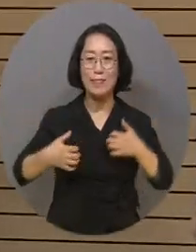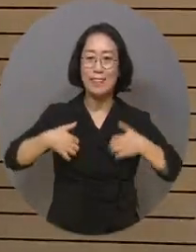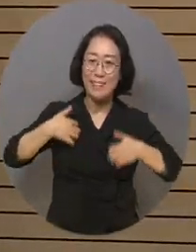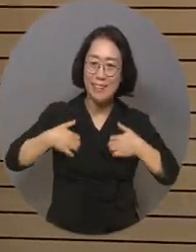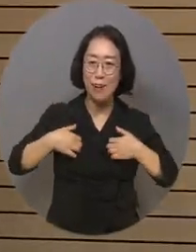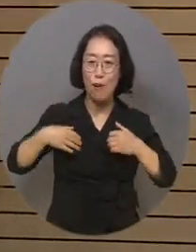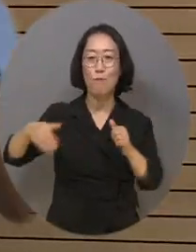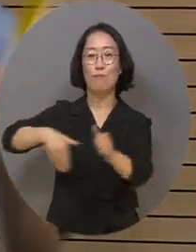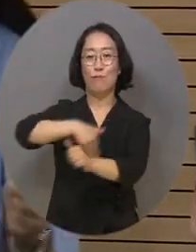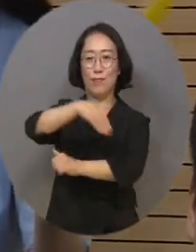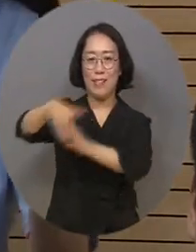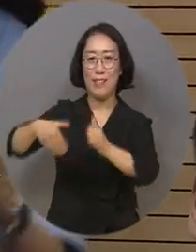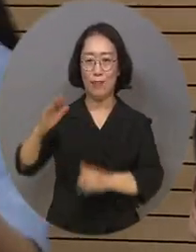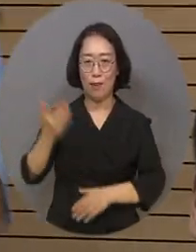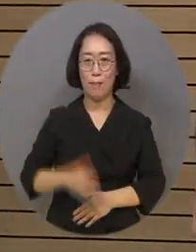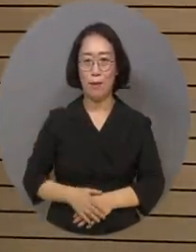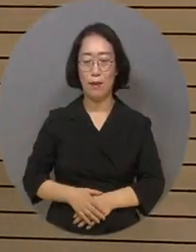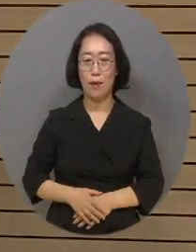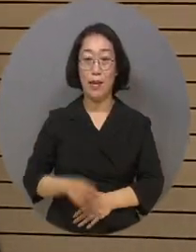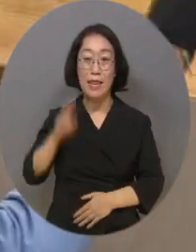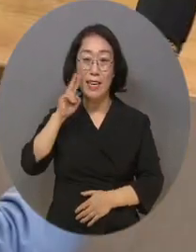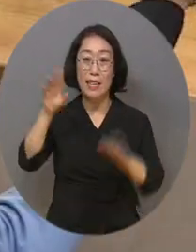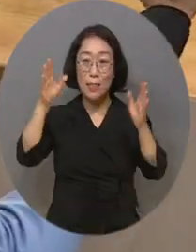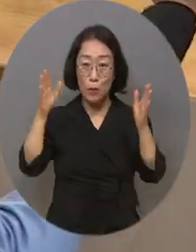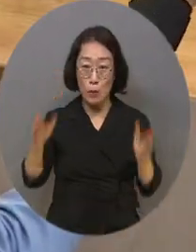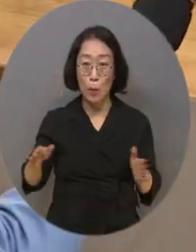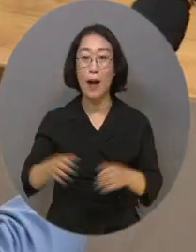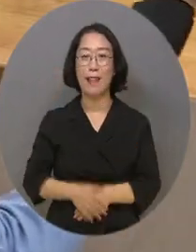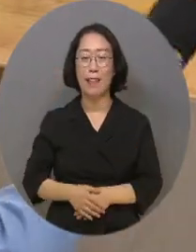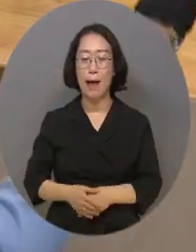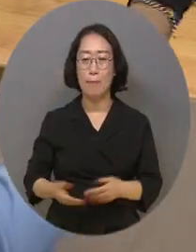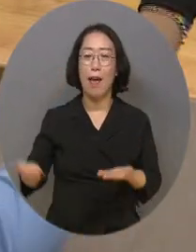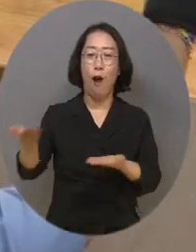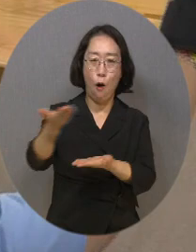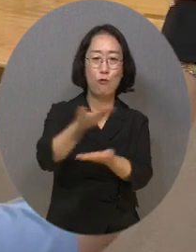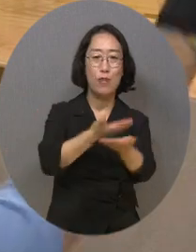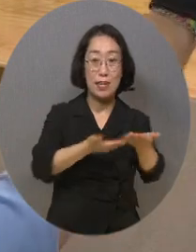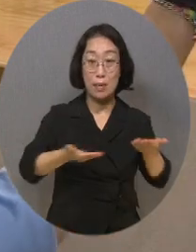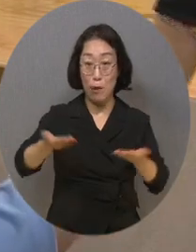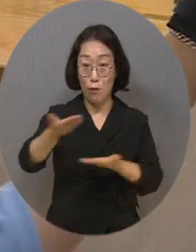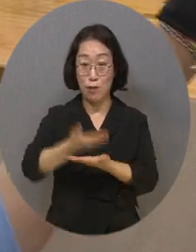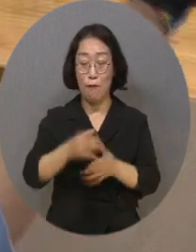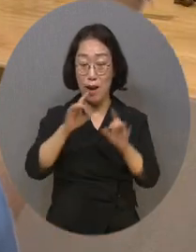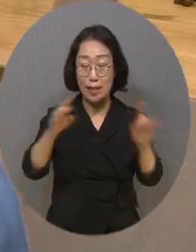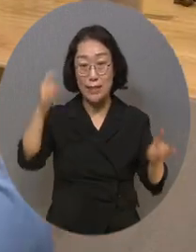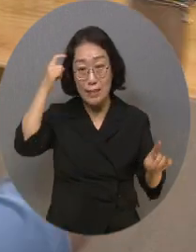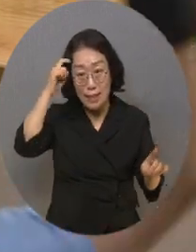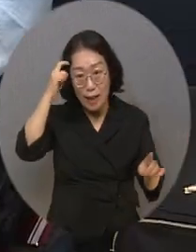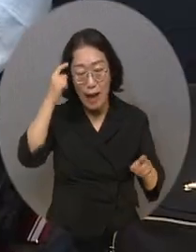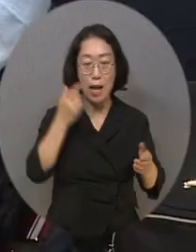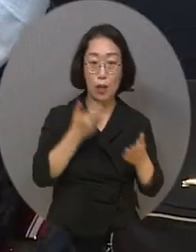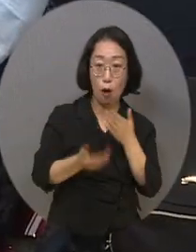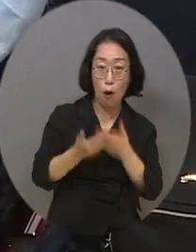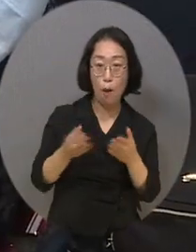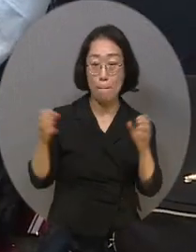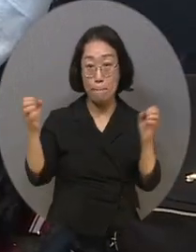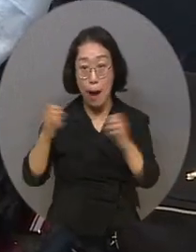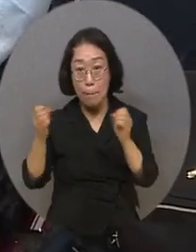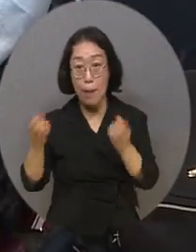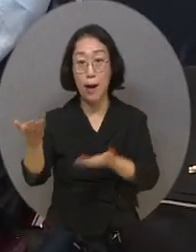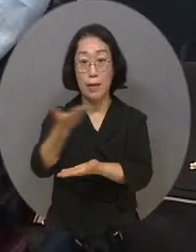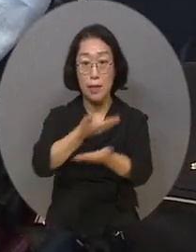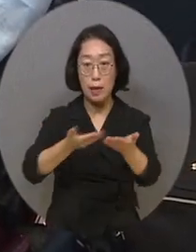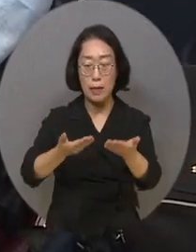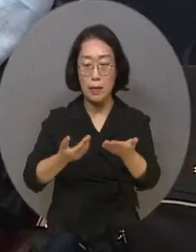했습니다. 이들은 1박 2일이라는 시간 동안 함께 어울리며 각자의 생각과 경험을 나누고 자립에